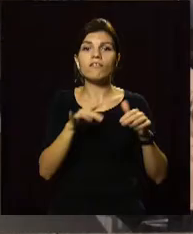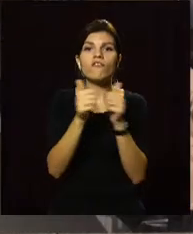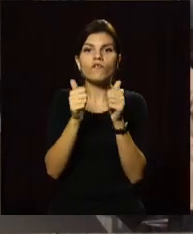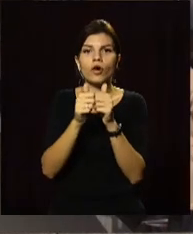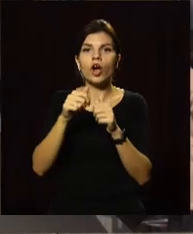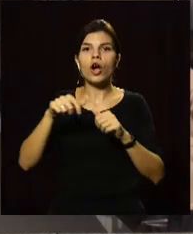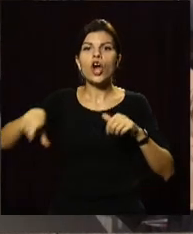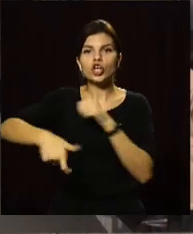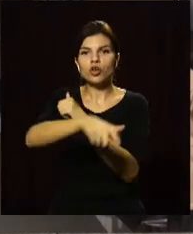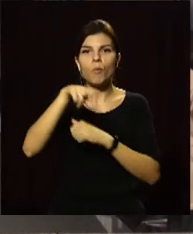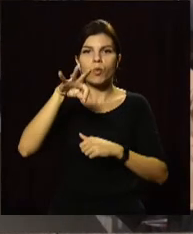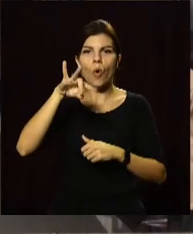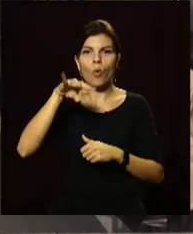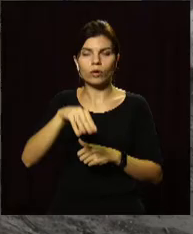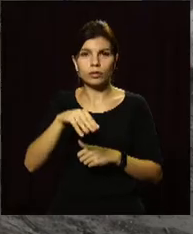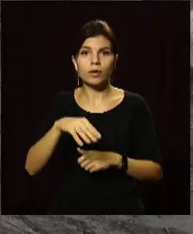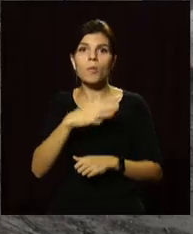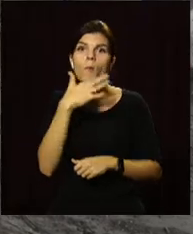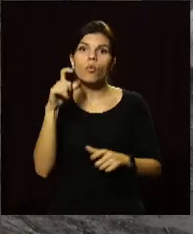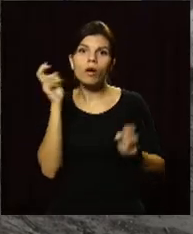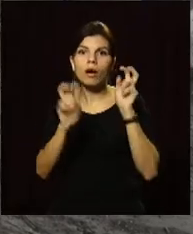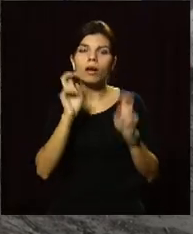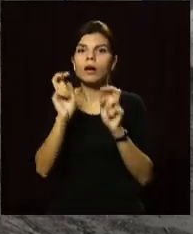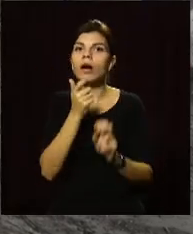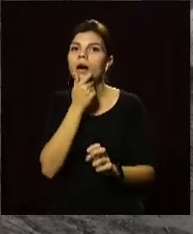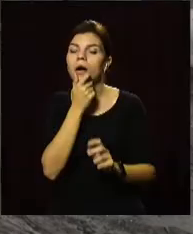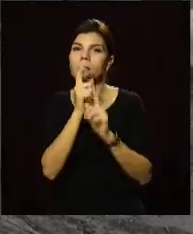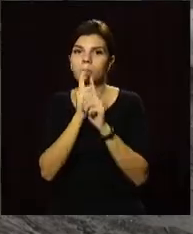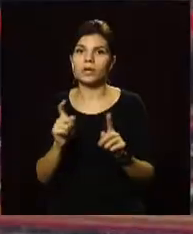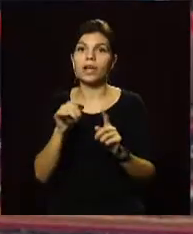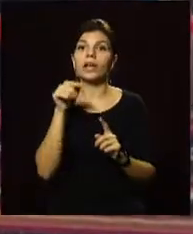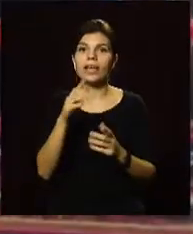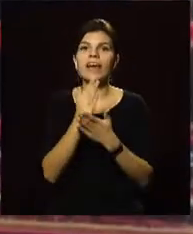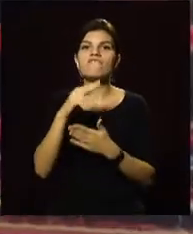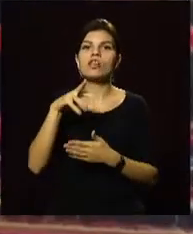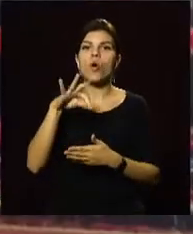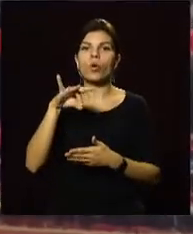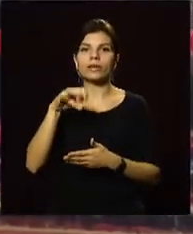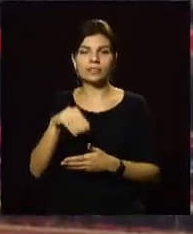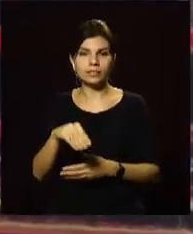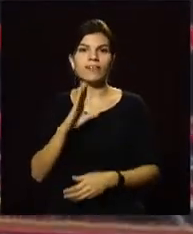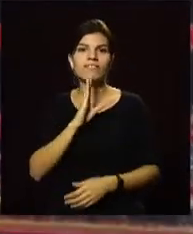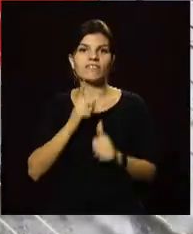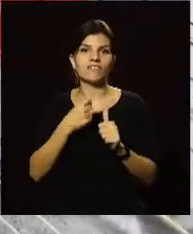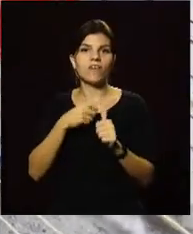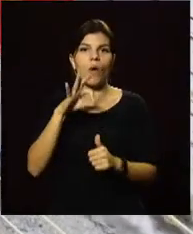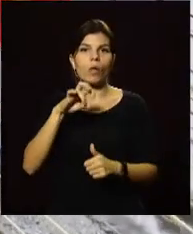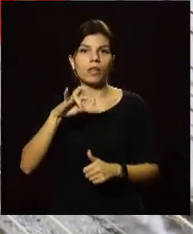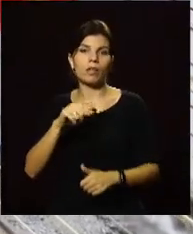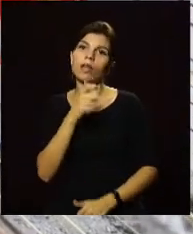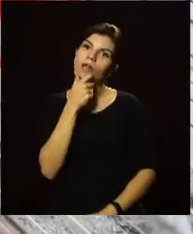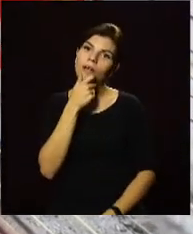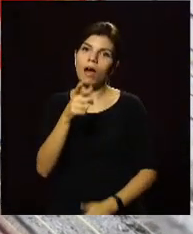біля річкового порту. Десятки митців знайомили глядача зі творчістю. Серед них і флористка Олена. Її незвична